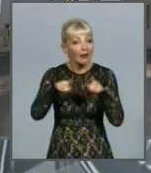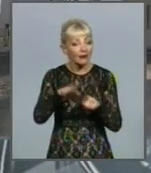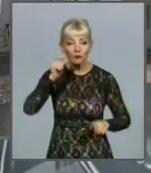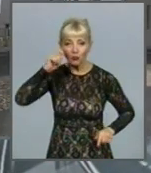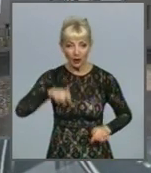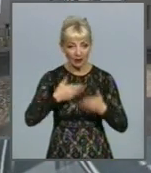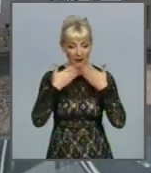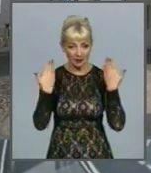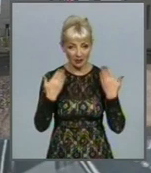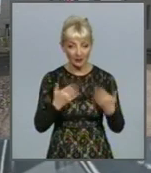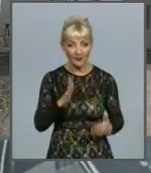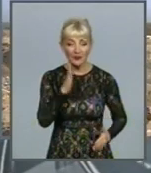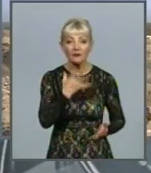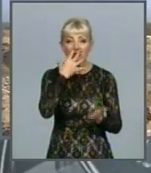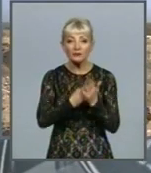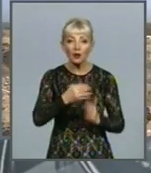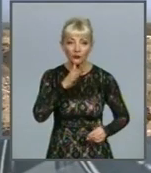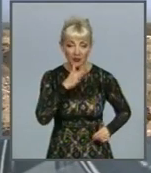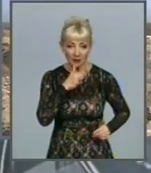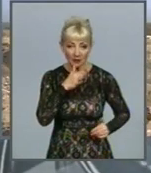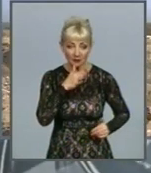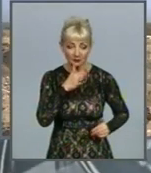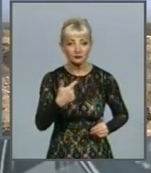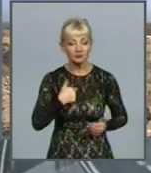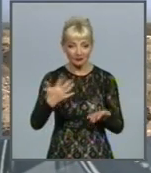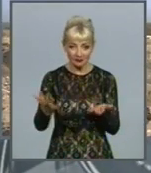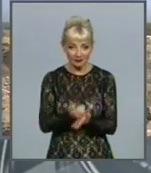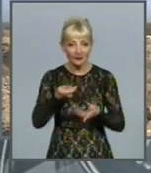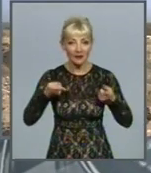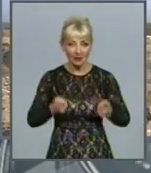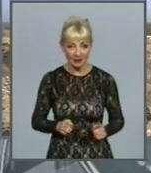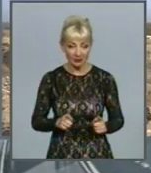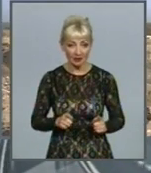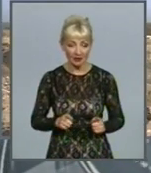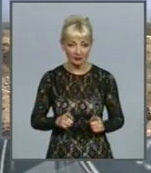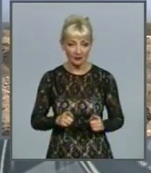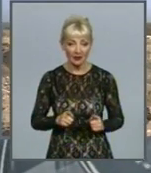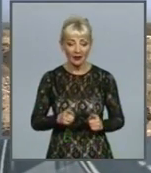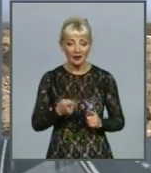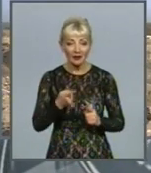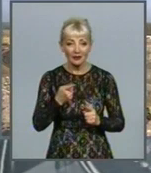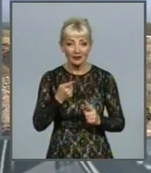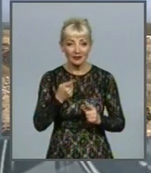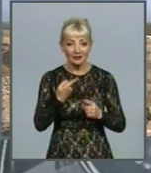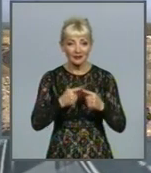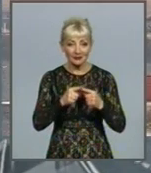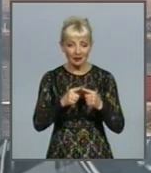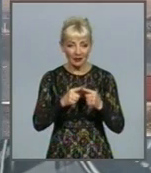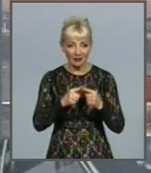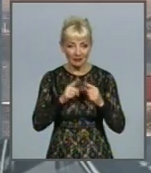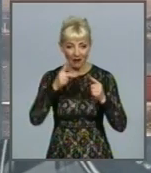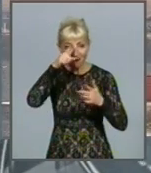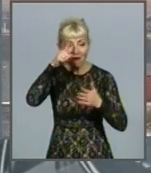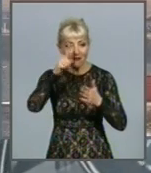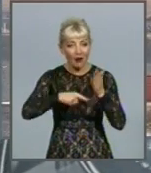немає. В своє час нам вдалося, дійсно, виграсти определені гарантії,